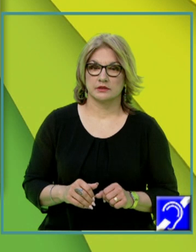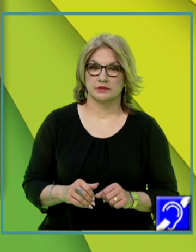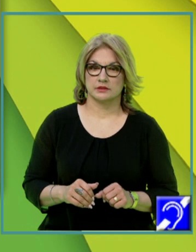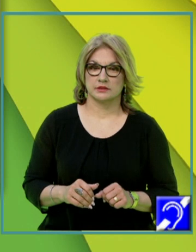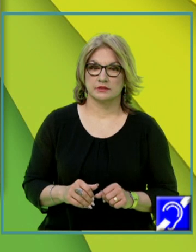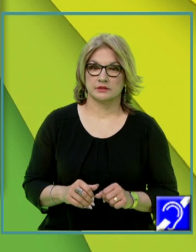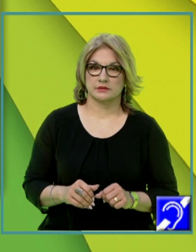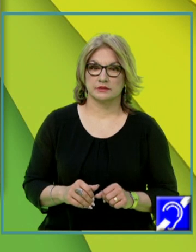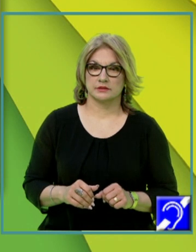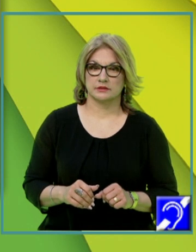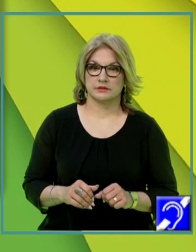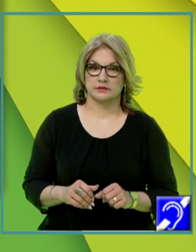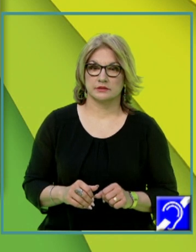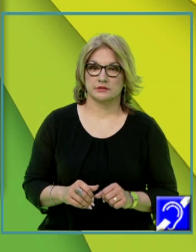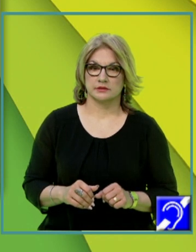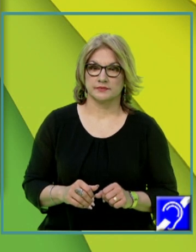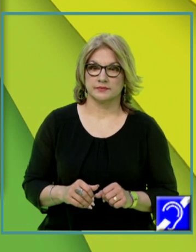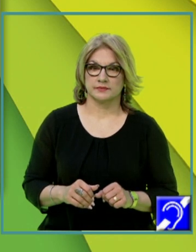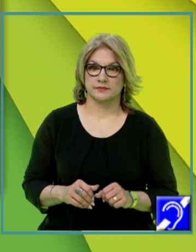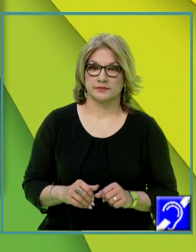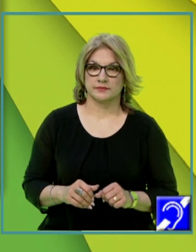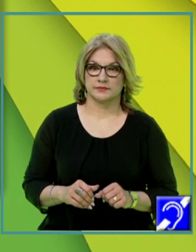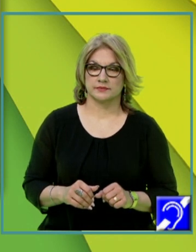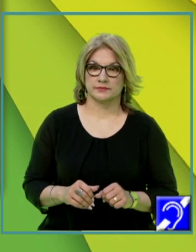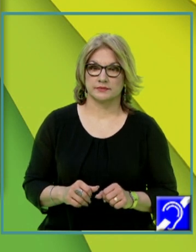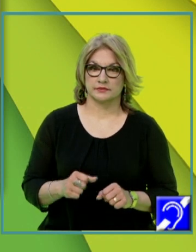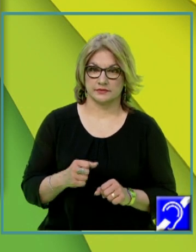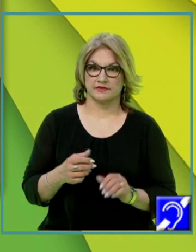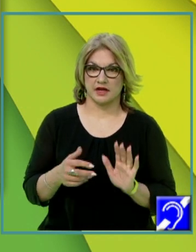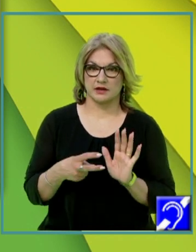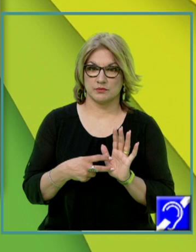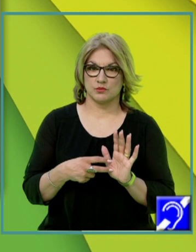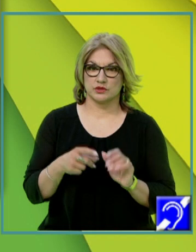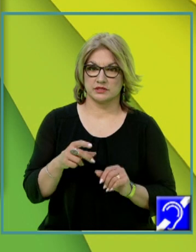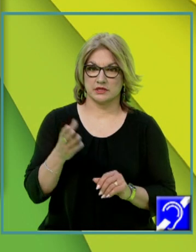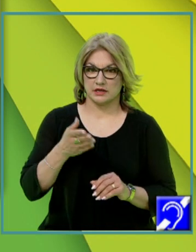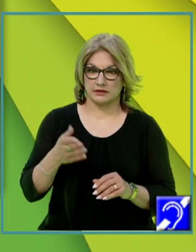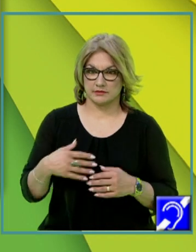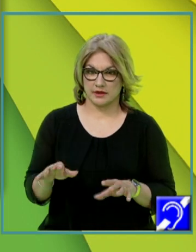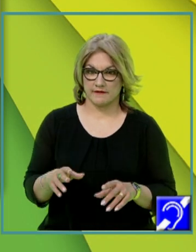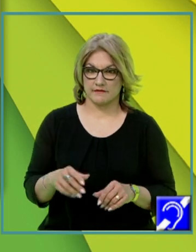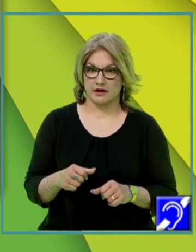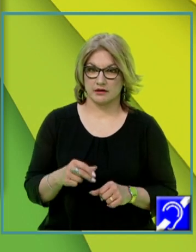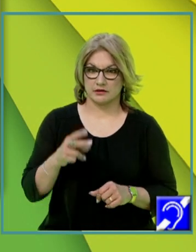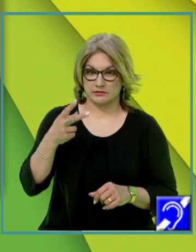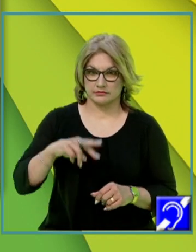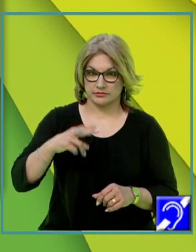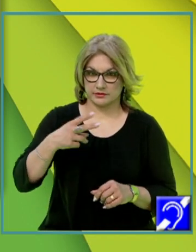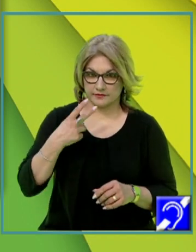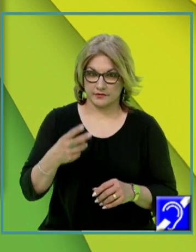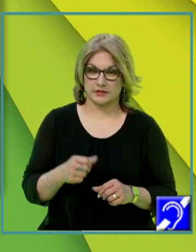un 9 aici rămâne 3 aici rămâne 2 3-ul de aici se duce cu 3-ul de aici și acum